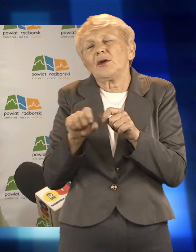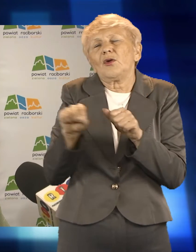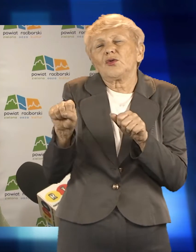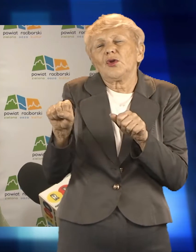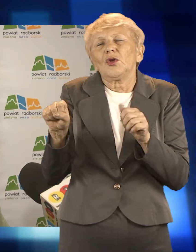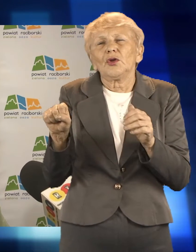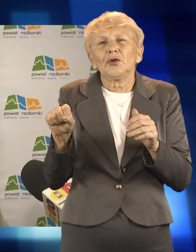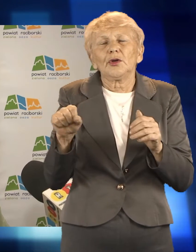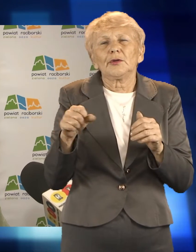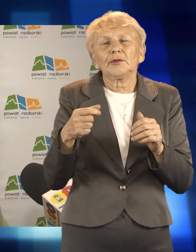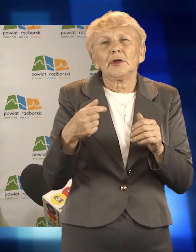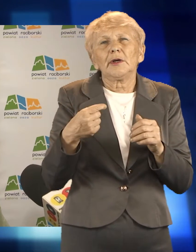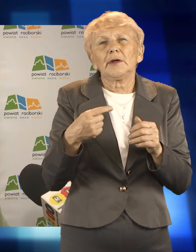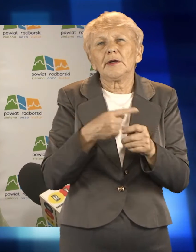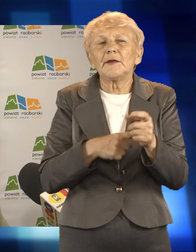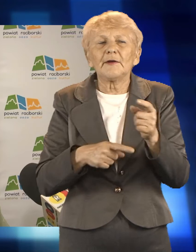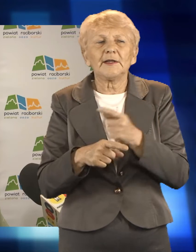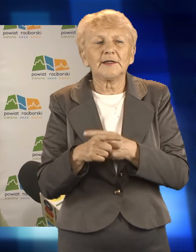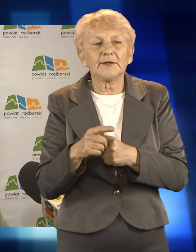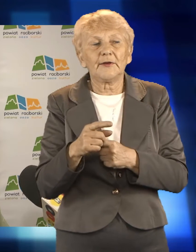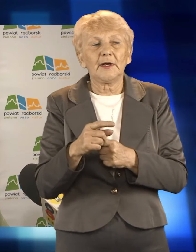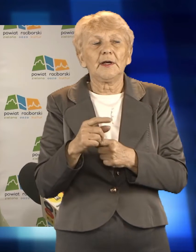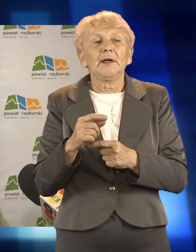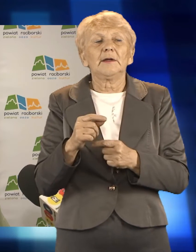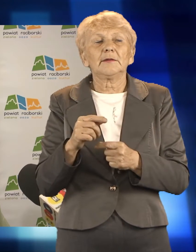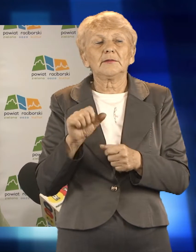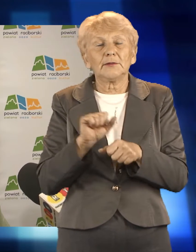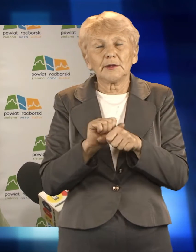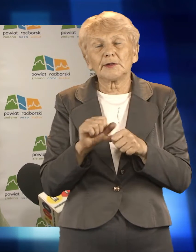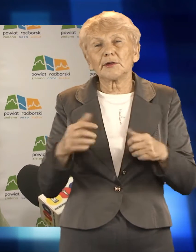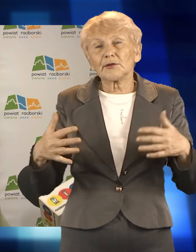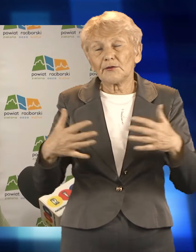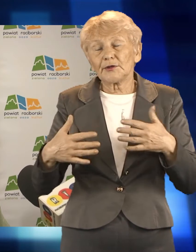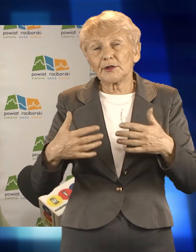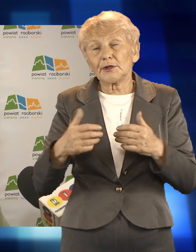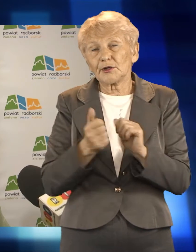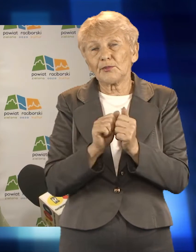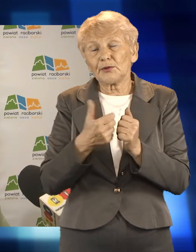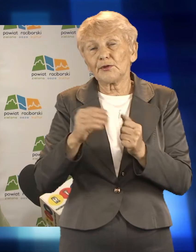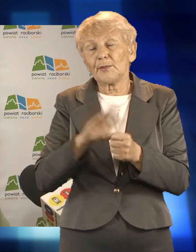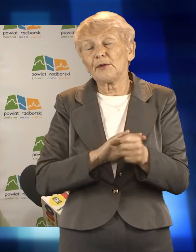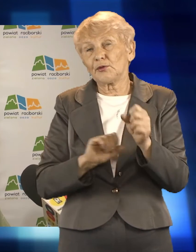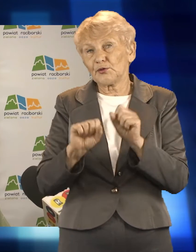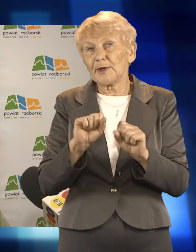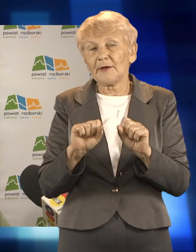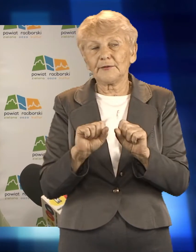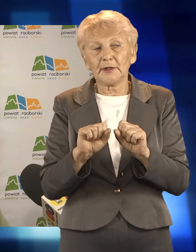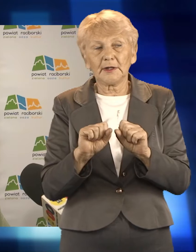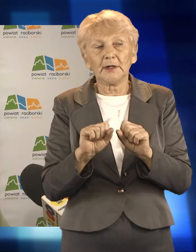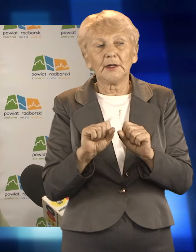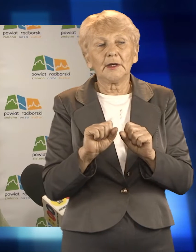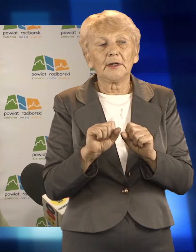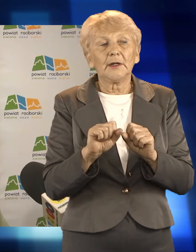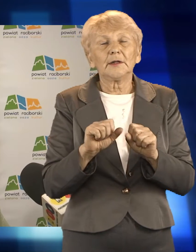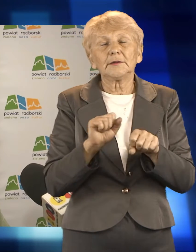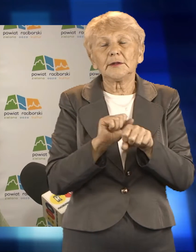mamy Stowarzyszenie Sportu Osób Niepełnosprawnych, gdzie niepełnosprawni grają w rugby, jest start